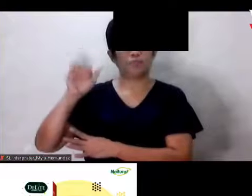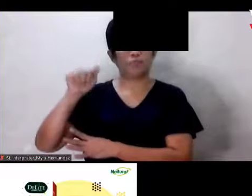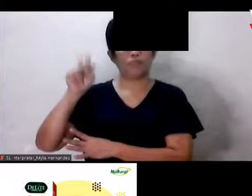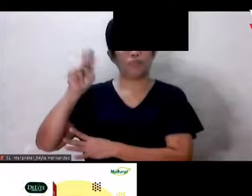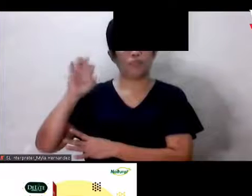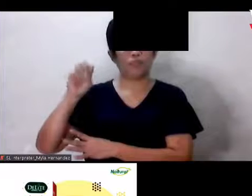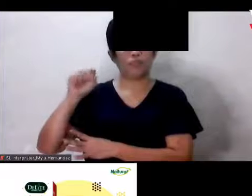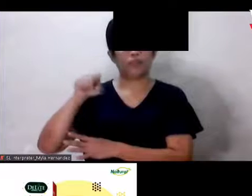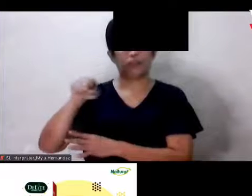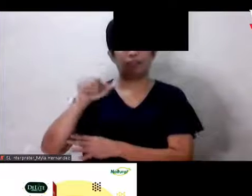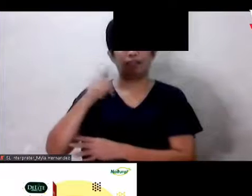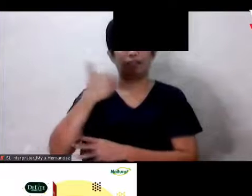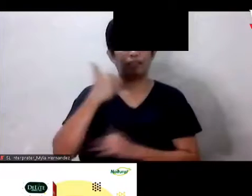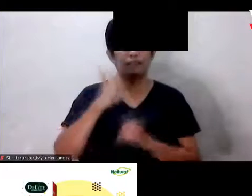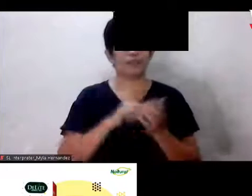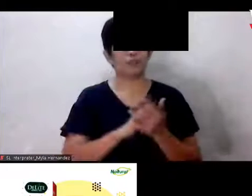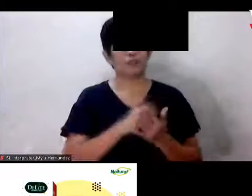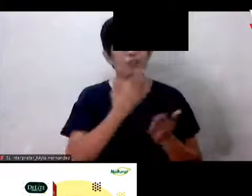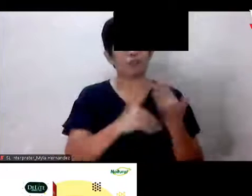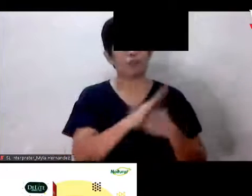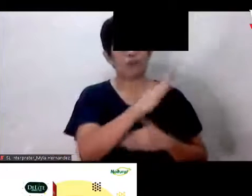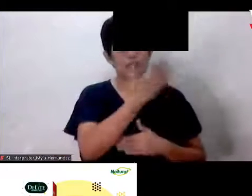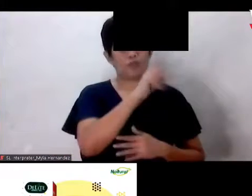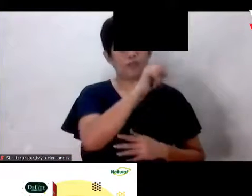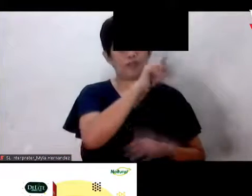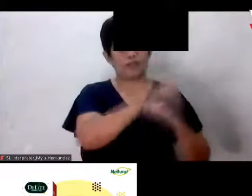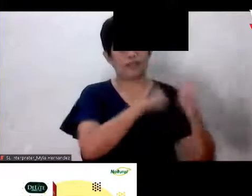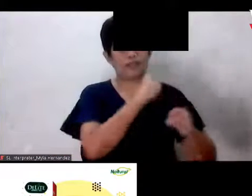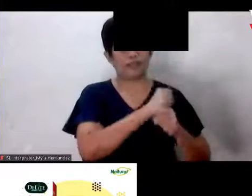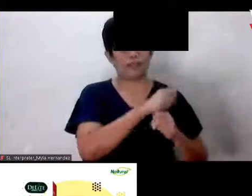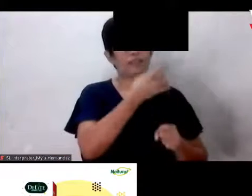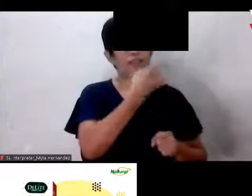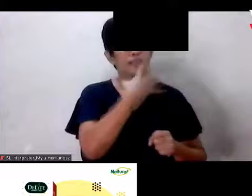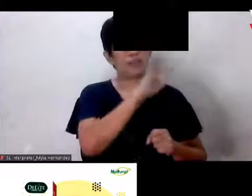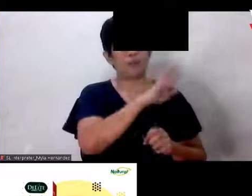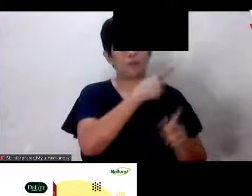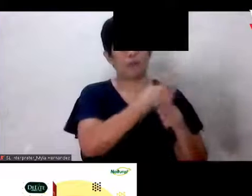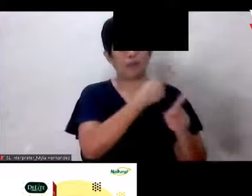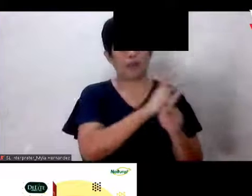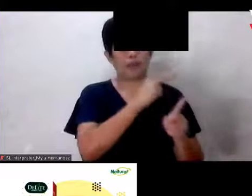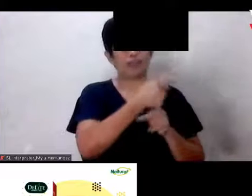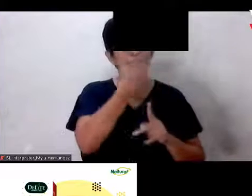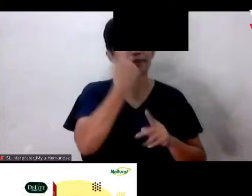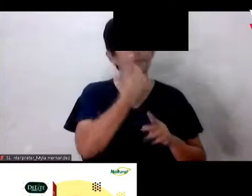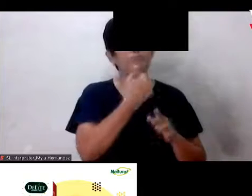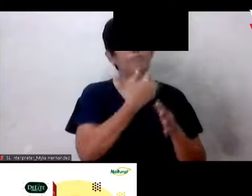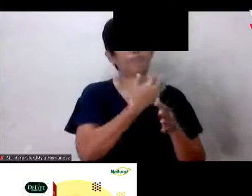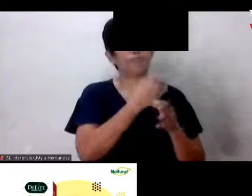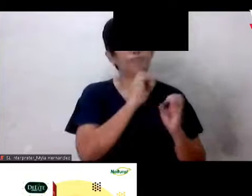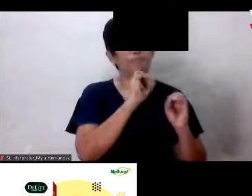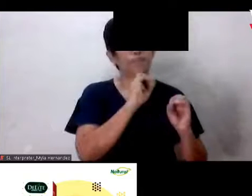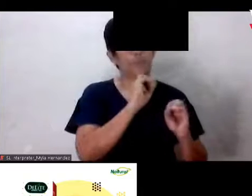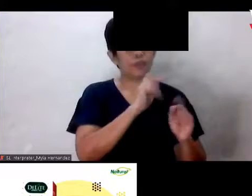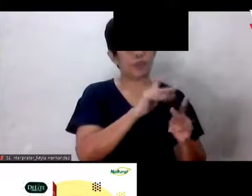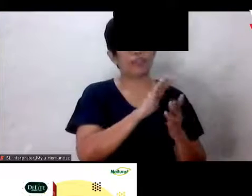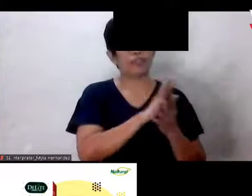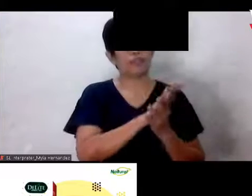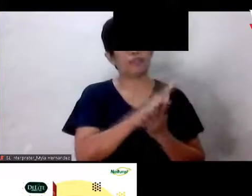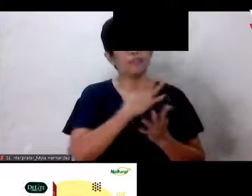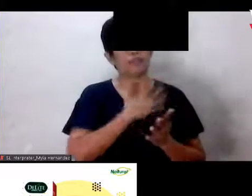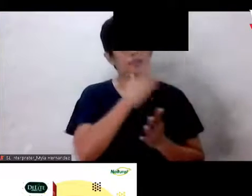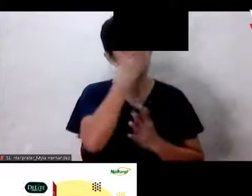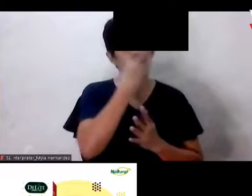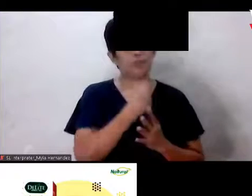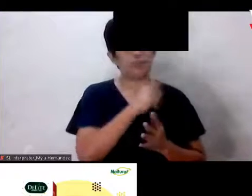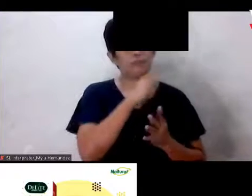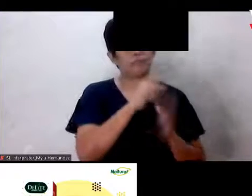Sabi niya Good morning po One year na po ako Umiinom ng product ninyo Kasi po Naayos ang tulog ko Na-maintain ang sugar ko Na